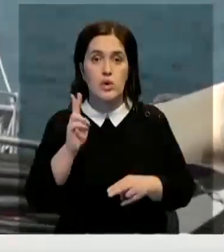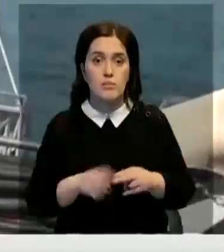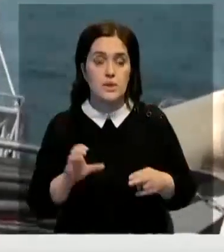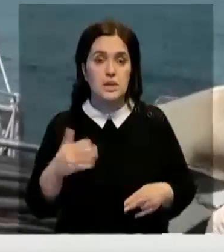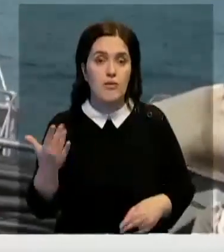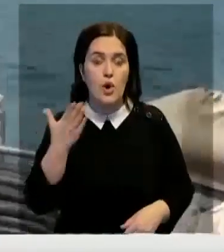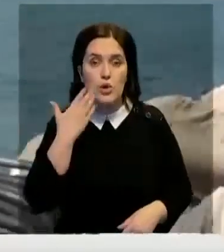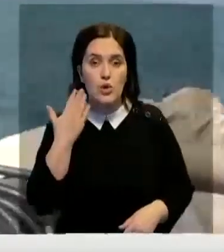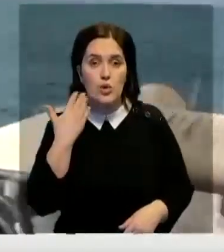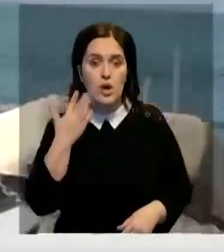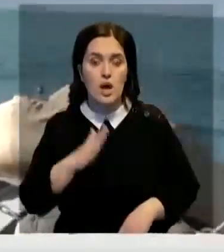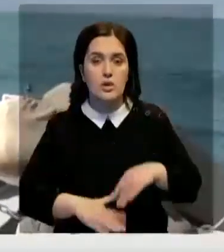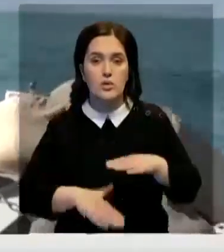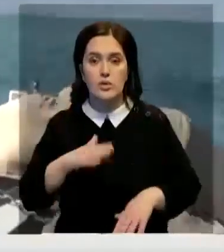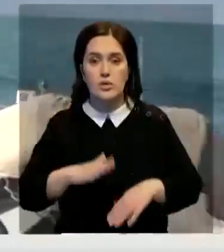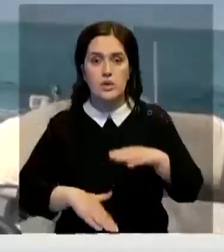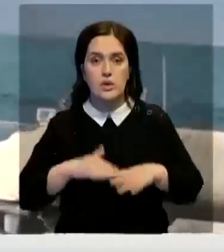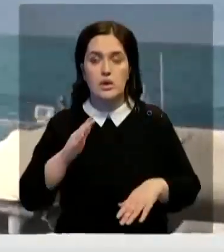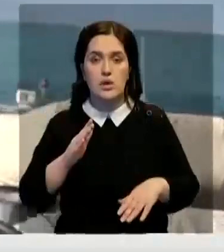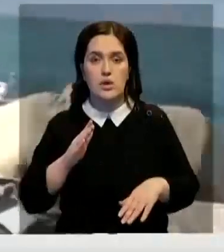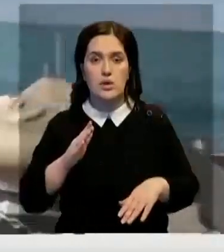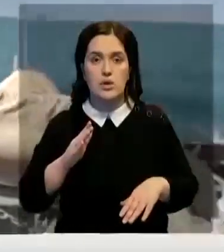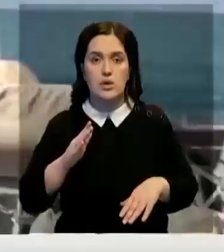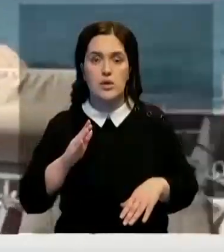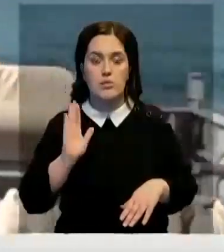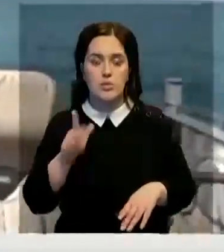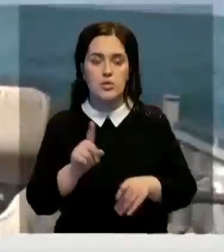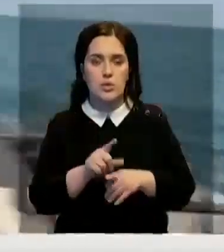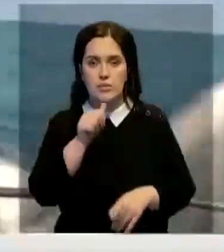легкой руки оморячивание пройду и я.